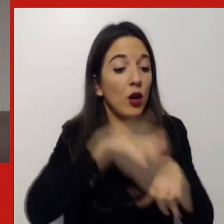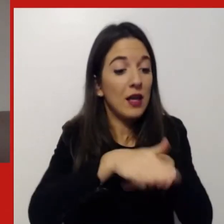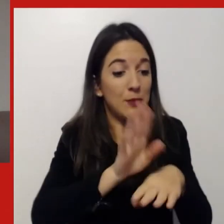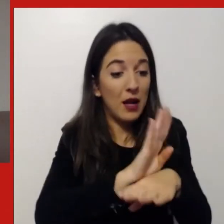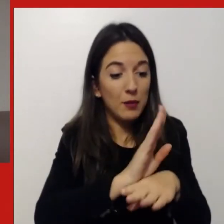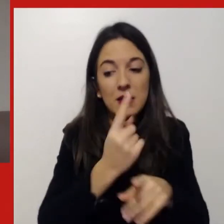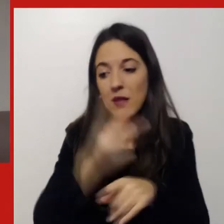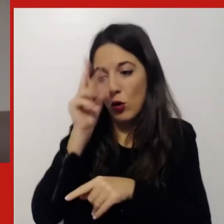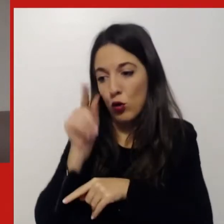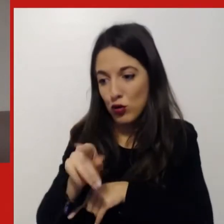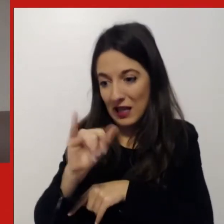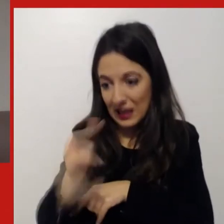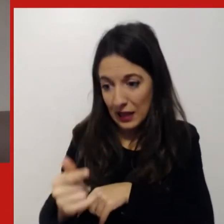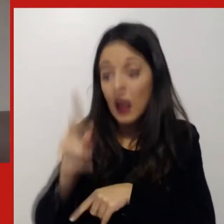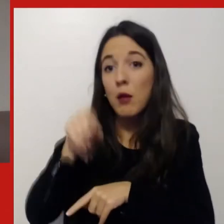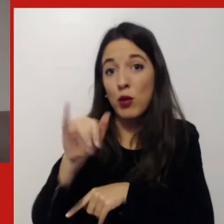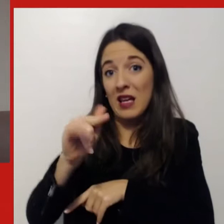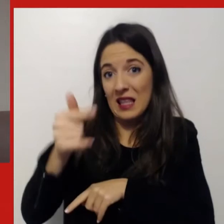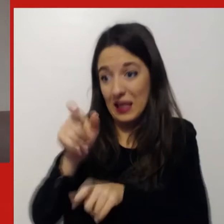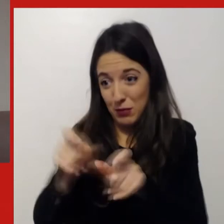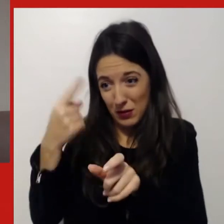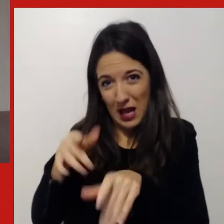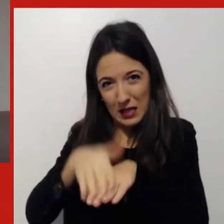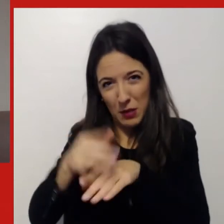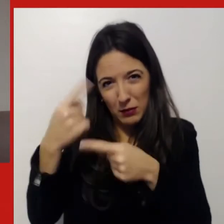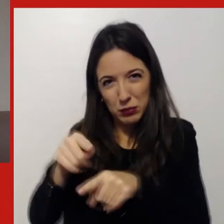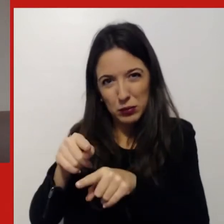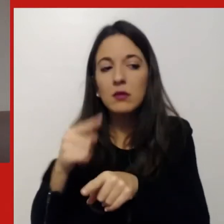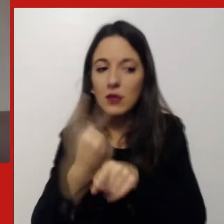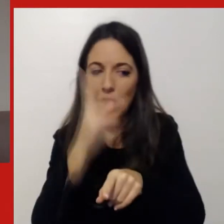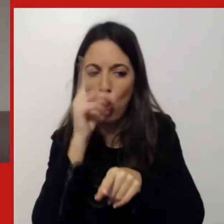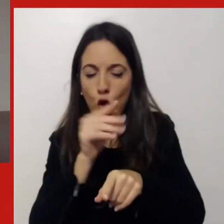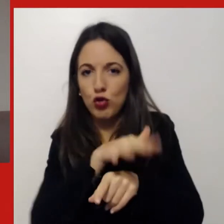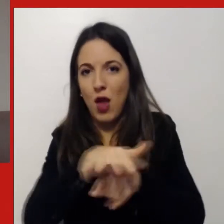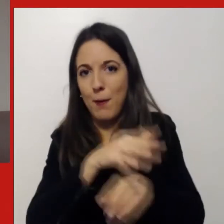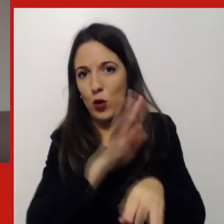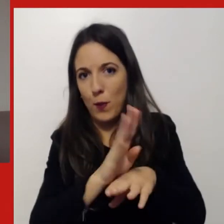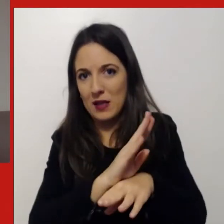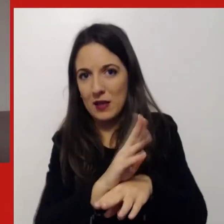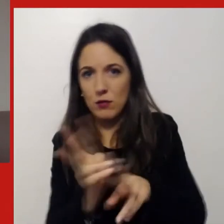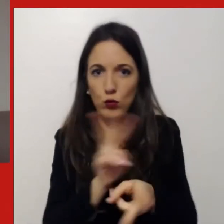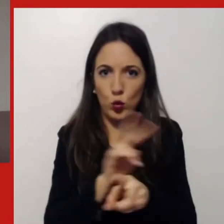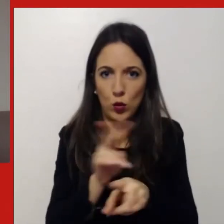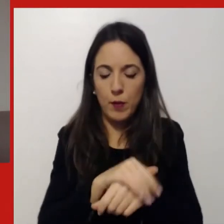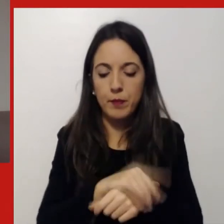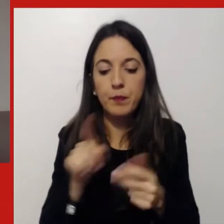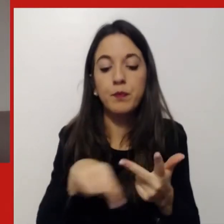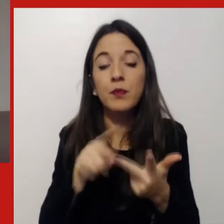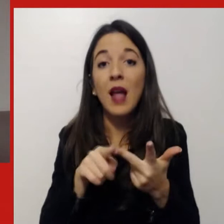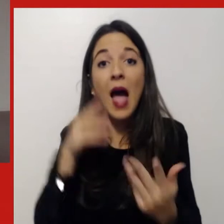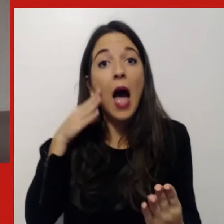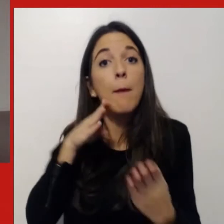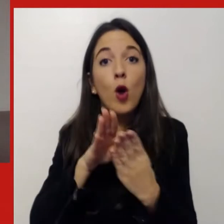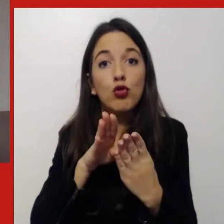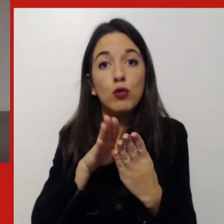business. Altro aspetto è quello dell'approccio dove strutturazione e creatività non